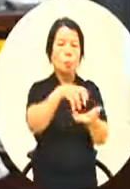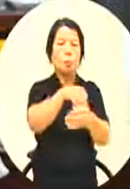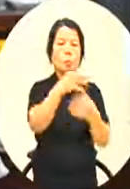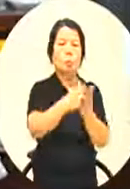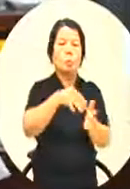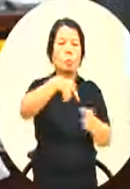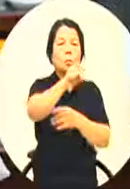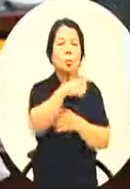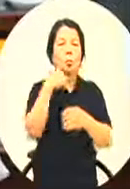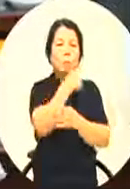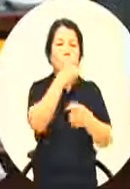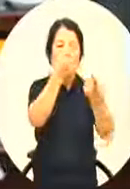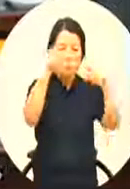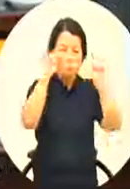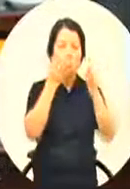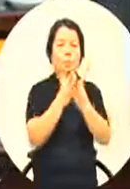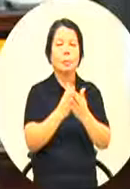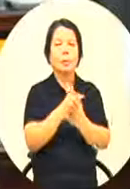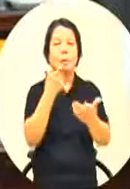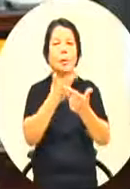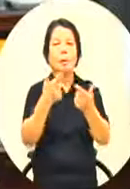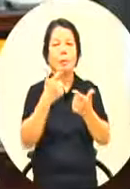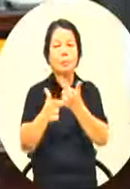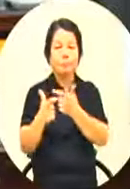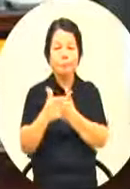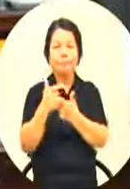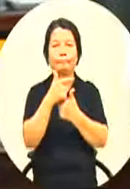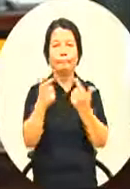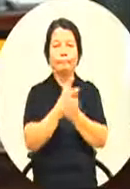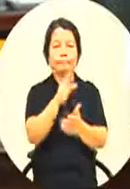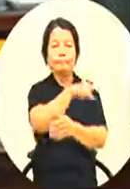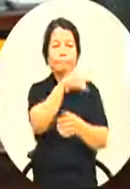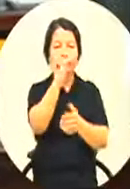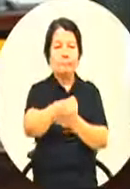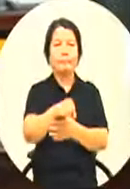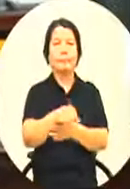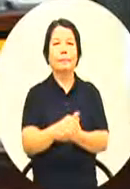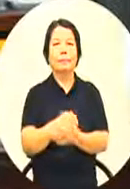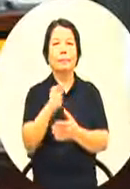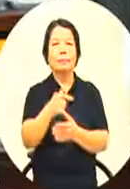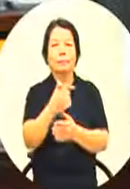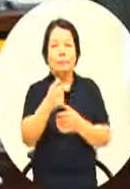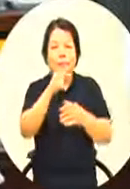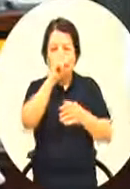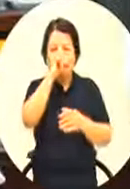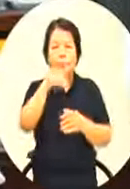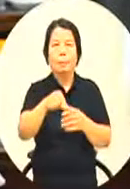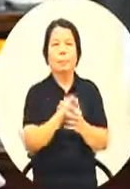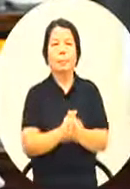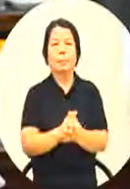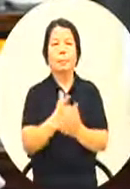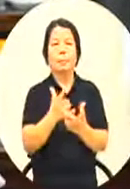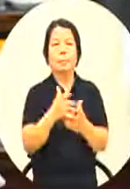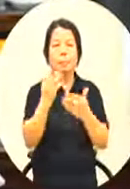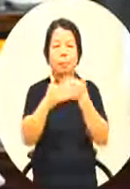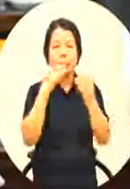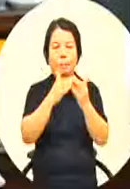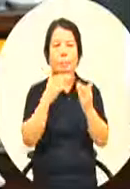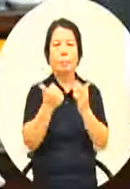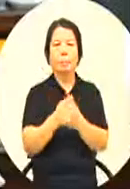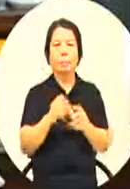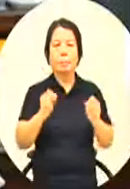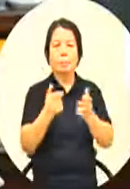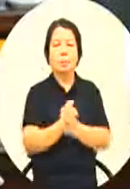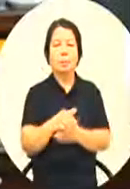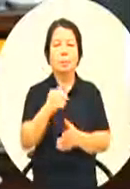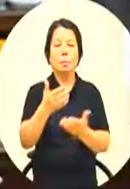大一样可以抵啊他被承认了所以说它是一个很好的一个平台那怎么样实质内容我不是要卖